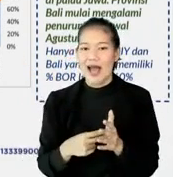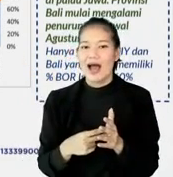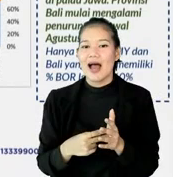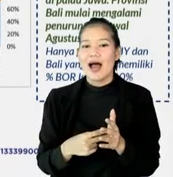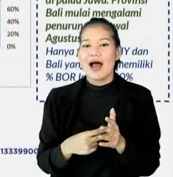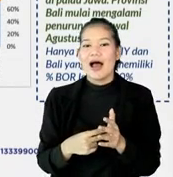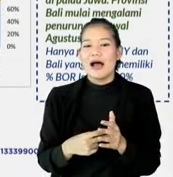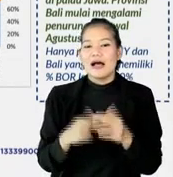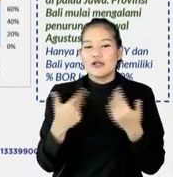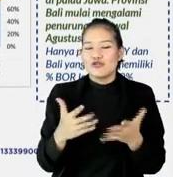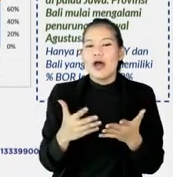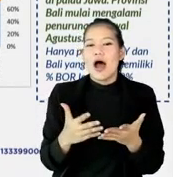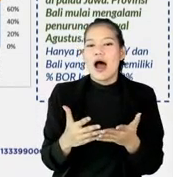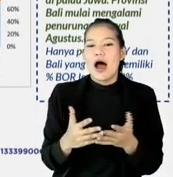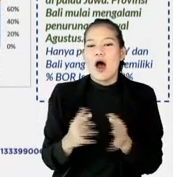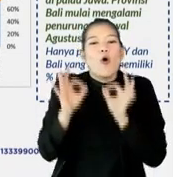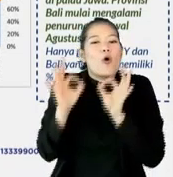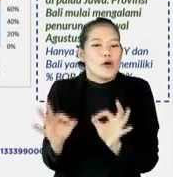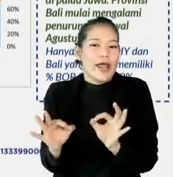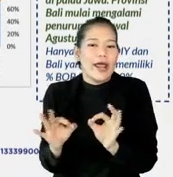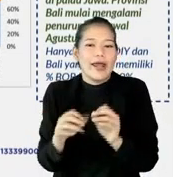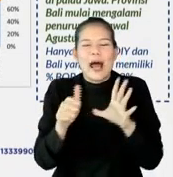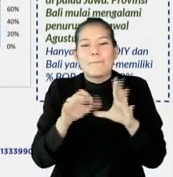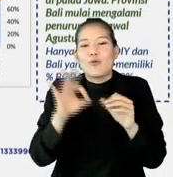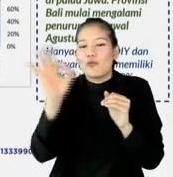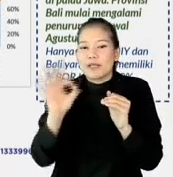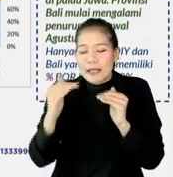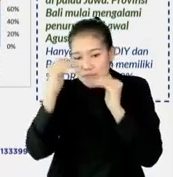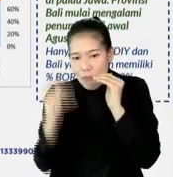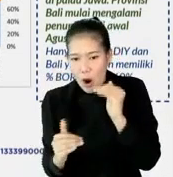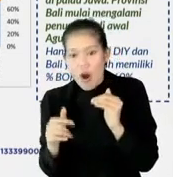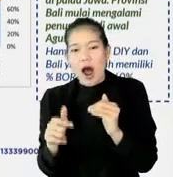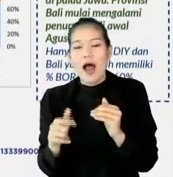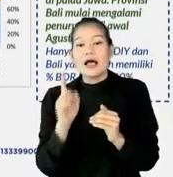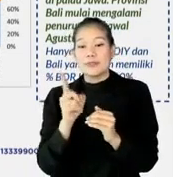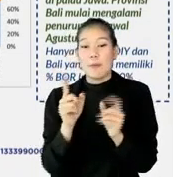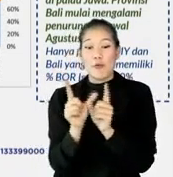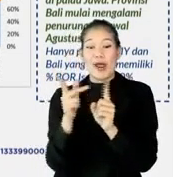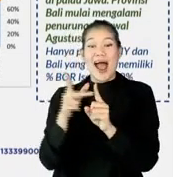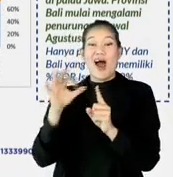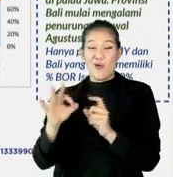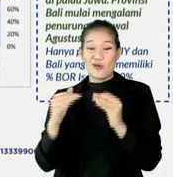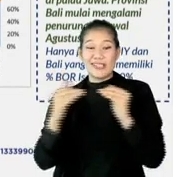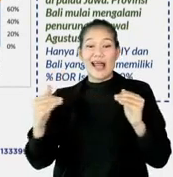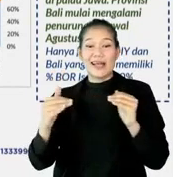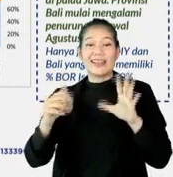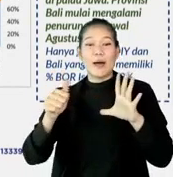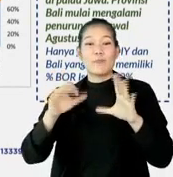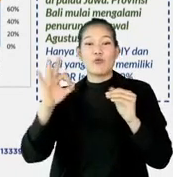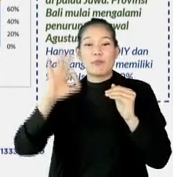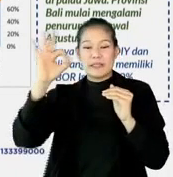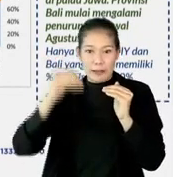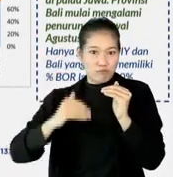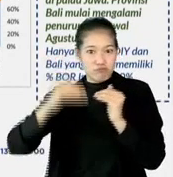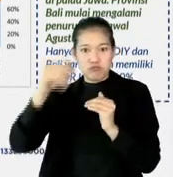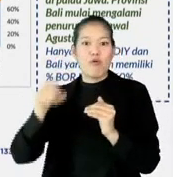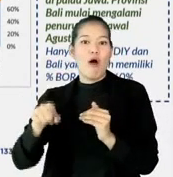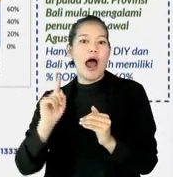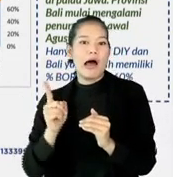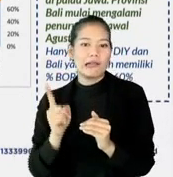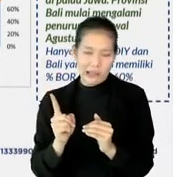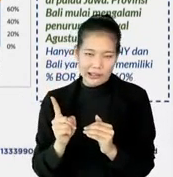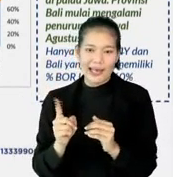masuknya sudah ke kriteria yang baik lah, di bawah 60% itu sudah standarnya WHO kan di atas 60% ya, itu baru kita sudah wanti-wanti gitu ya.